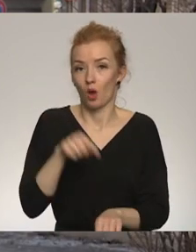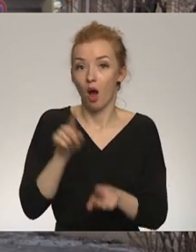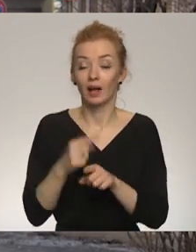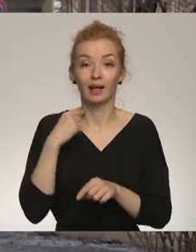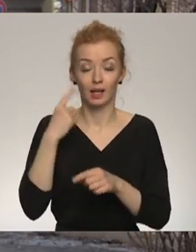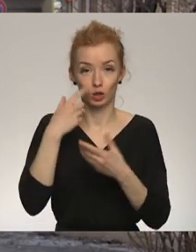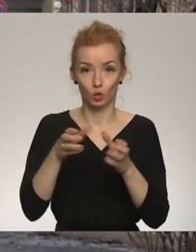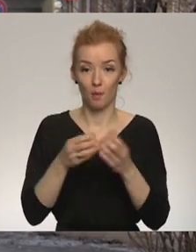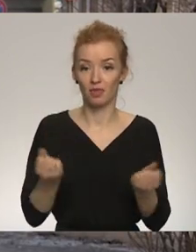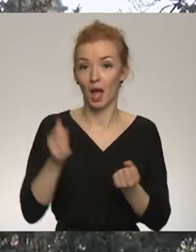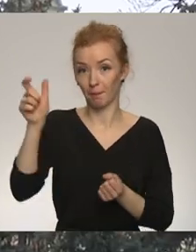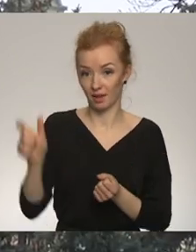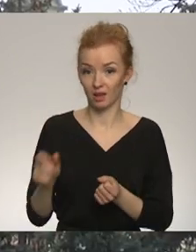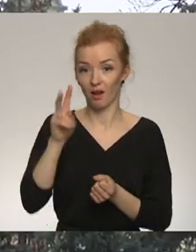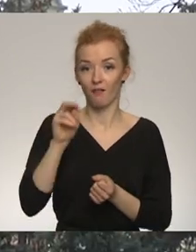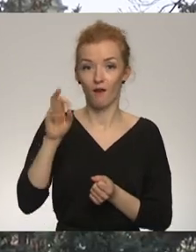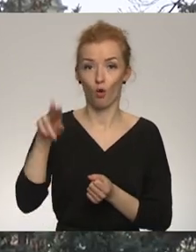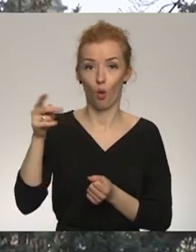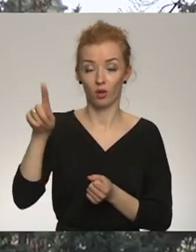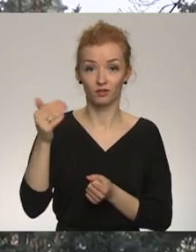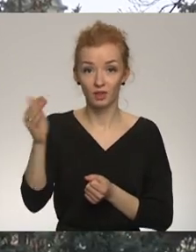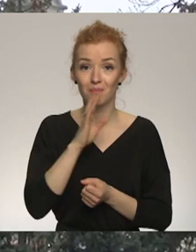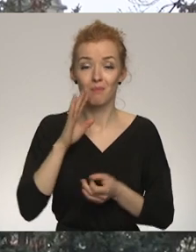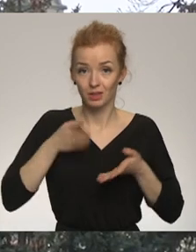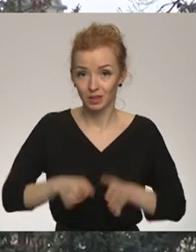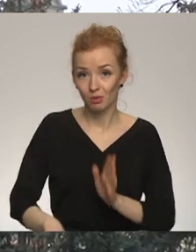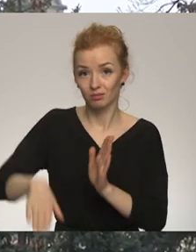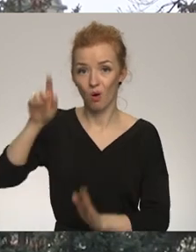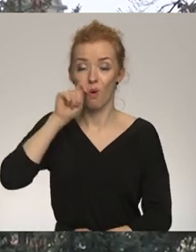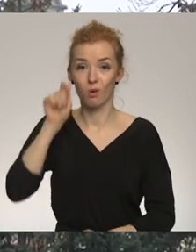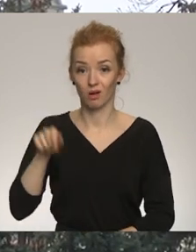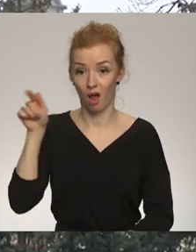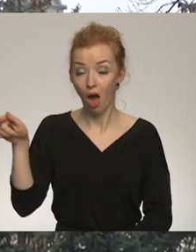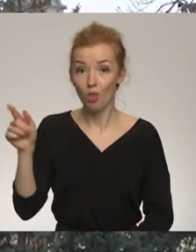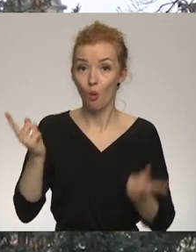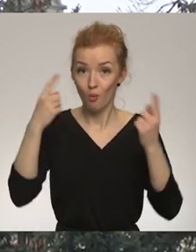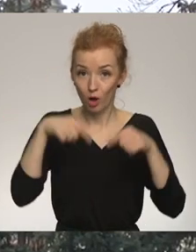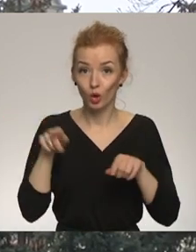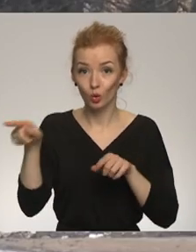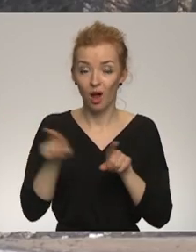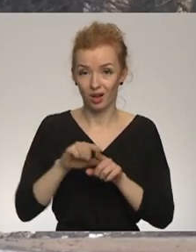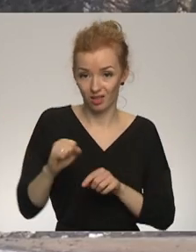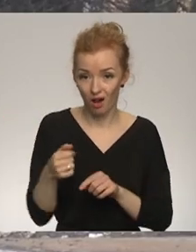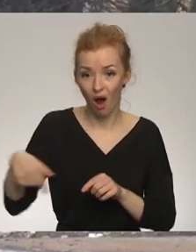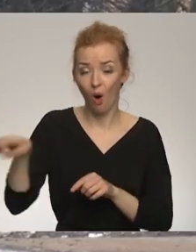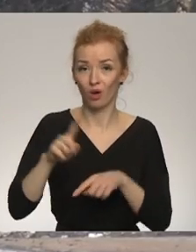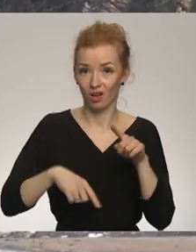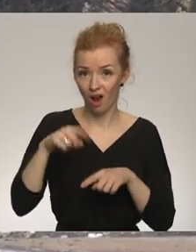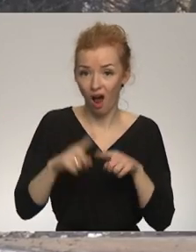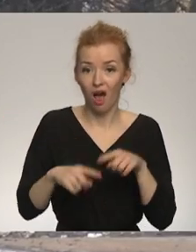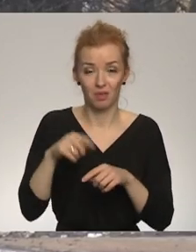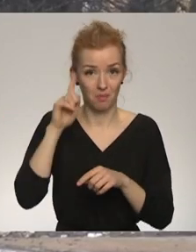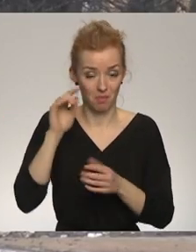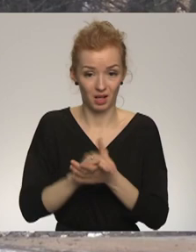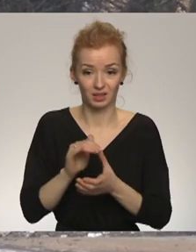Rīgas domes darbiniekam Jānim Vaivodam, kuram mamma dzimus un augusi Ukrainā, kur šobrīd atrodas arī draugi, radi un paziņas.